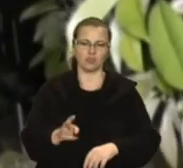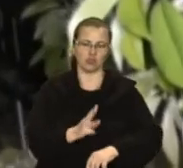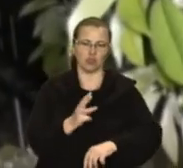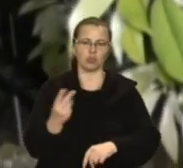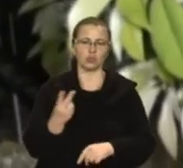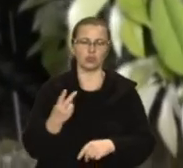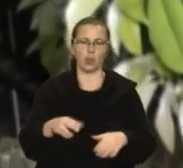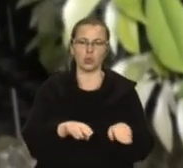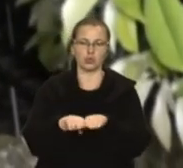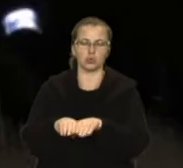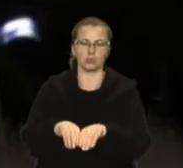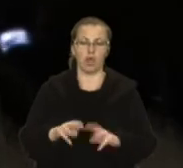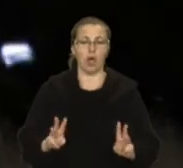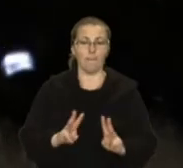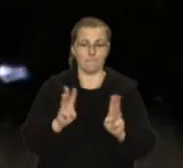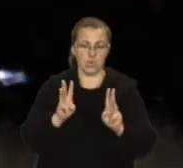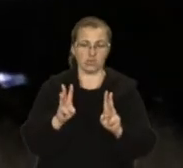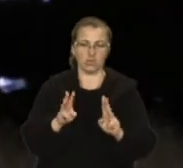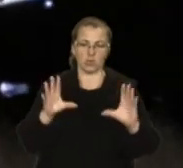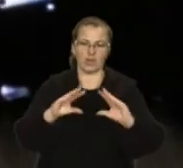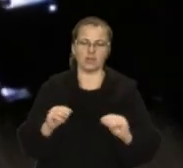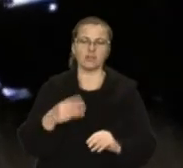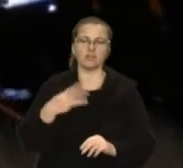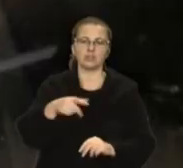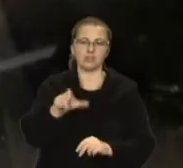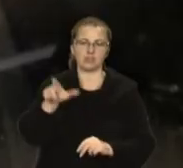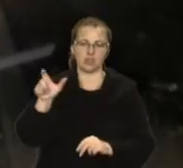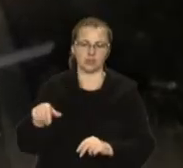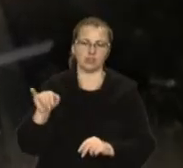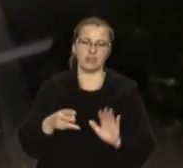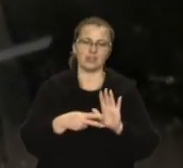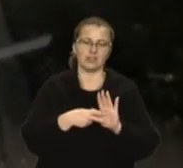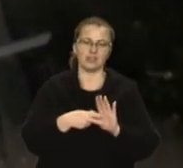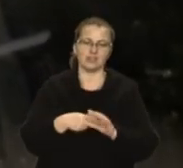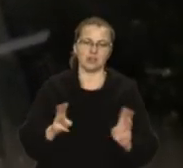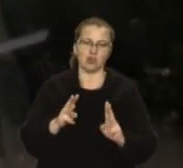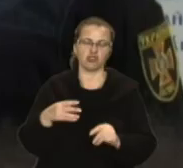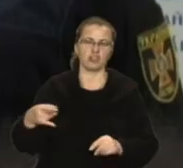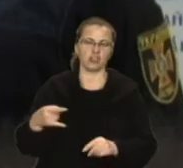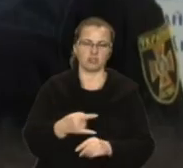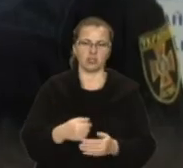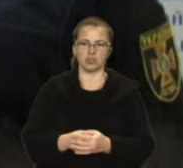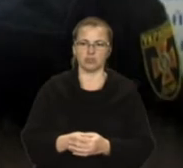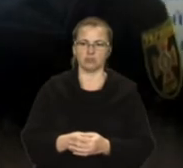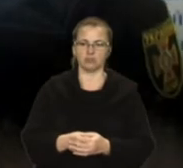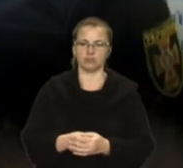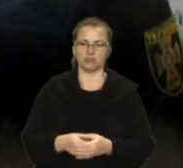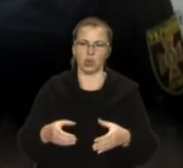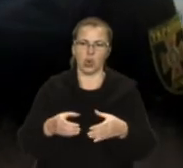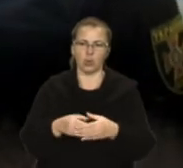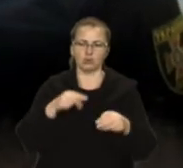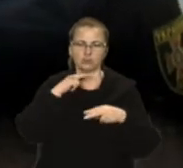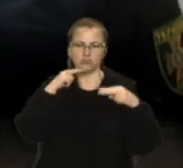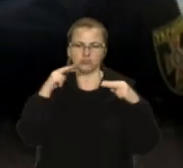Пожежу на вулиці Скрипника, 31А, гасили 30 рятувальників та 7 пожежних машин. Її підрозділи були зосереджені на ліквідації